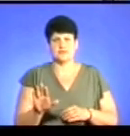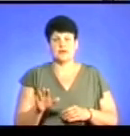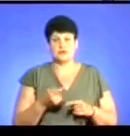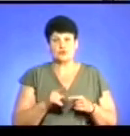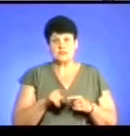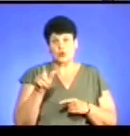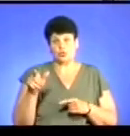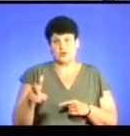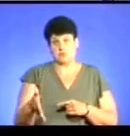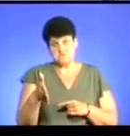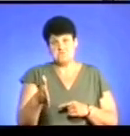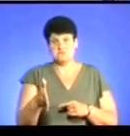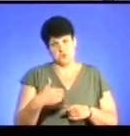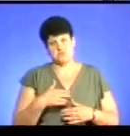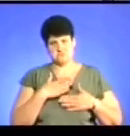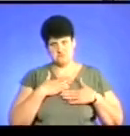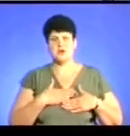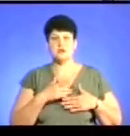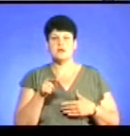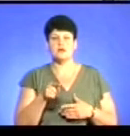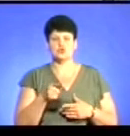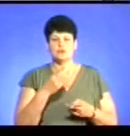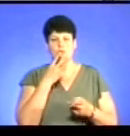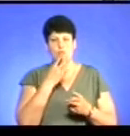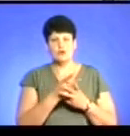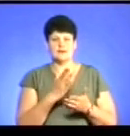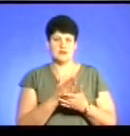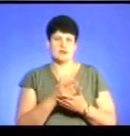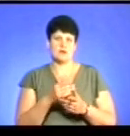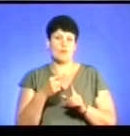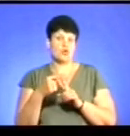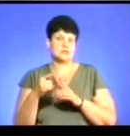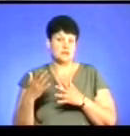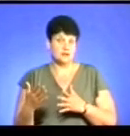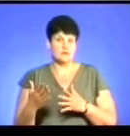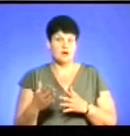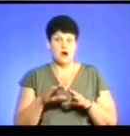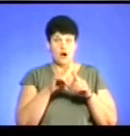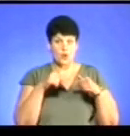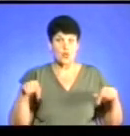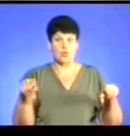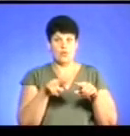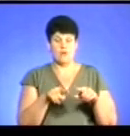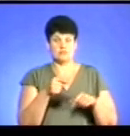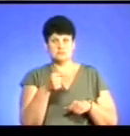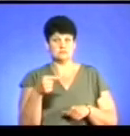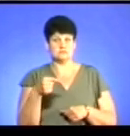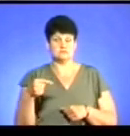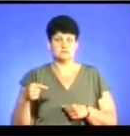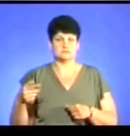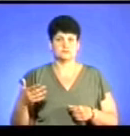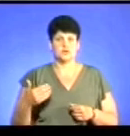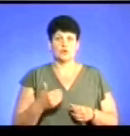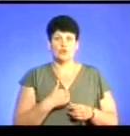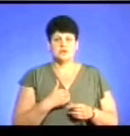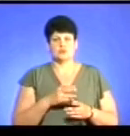людині потиснув руку, тому що мені було приємно, що, розумієте, є погляди позитивні. Кургом один негатив. Хочеться створювати якісь, все